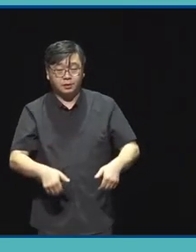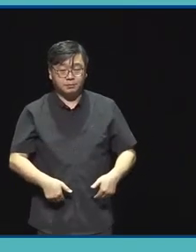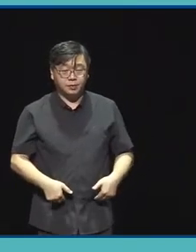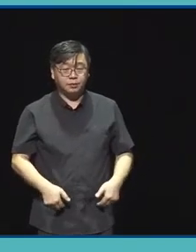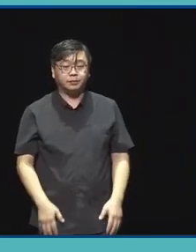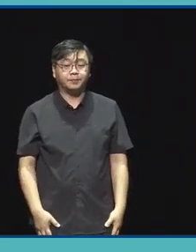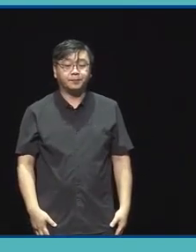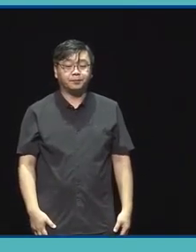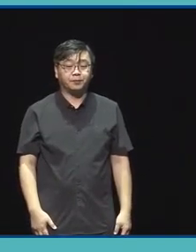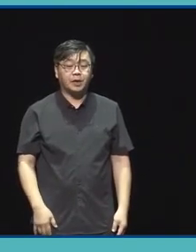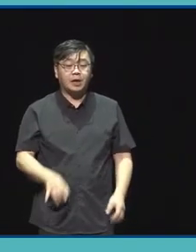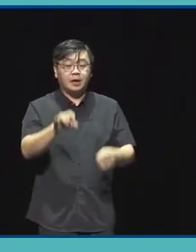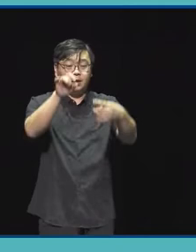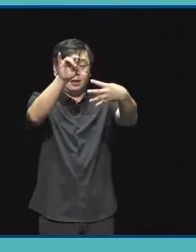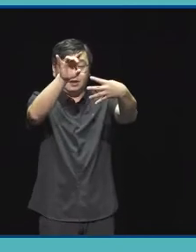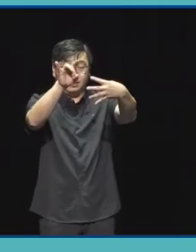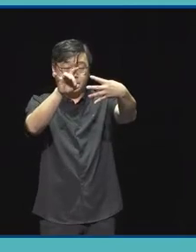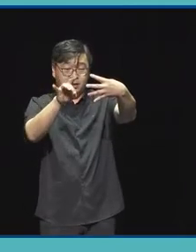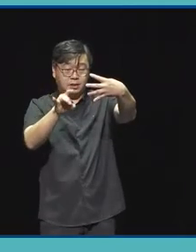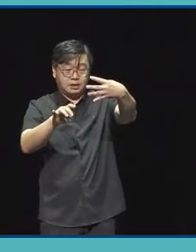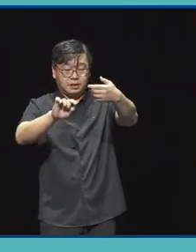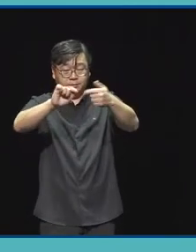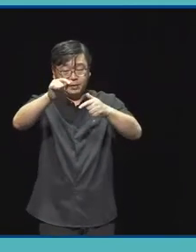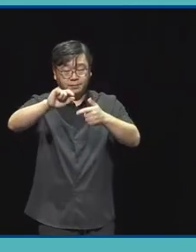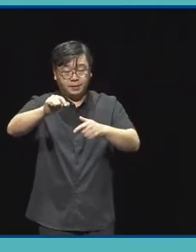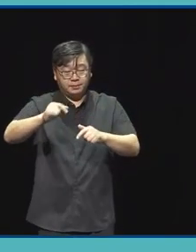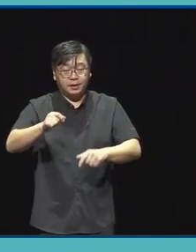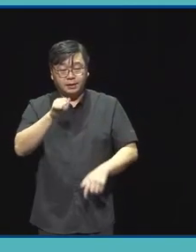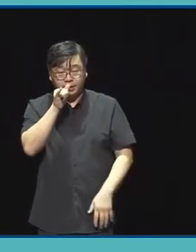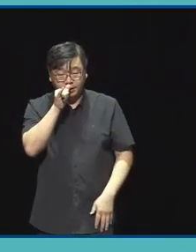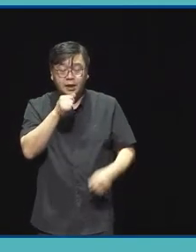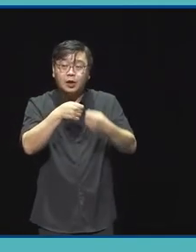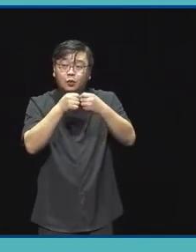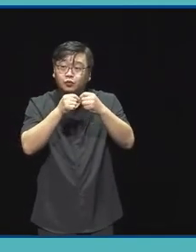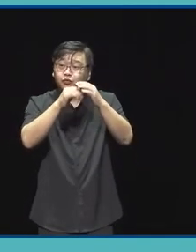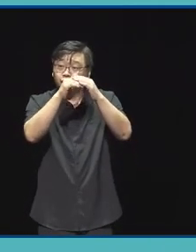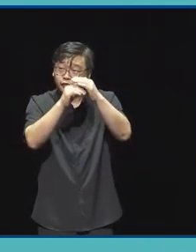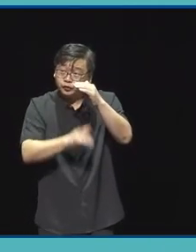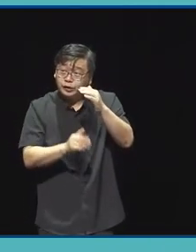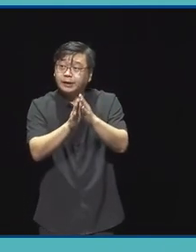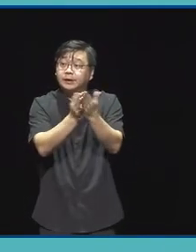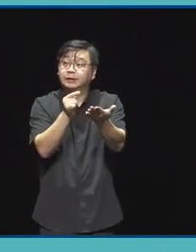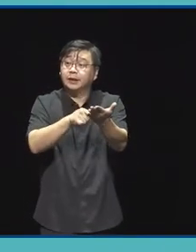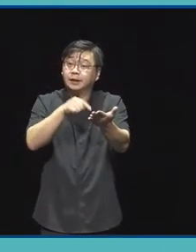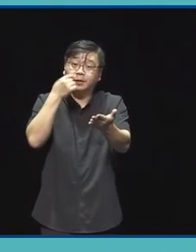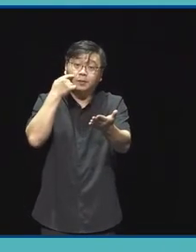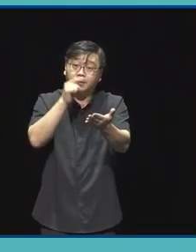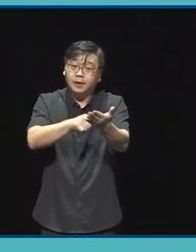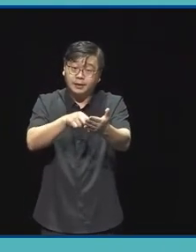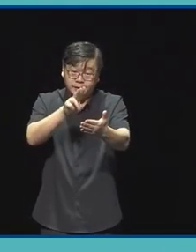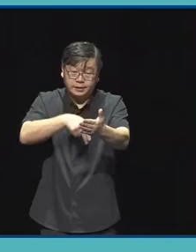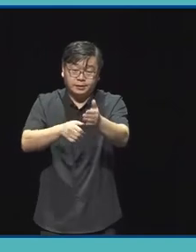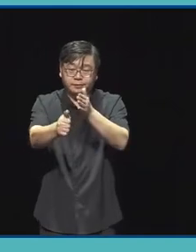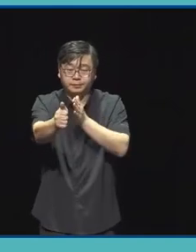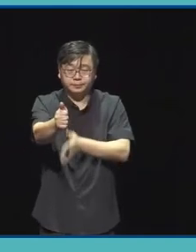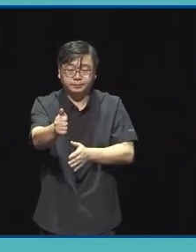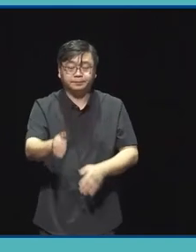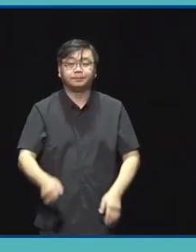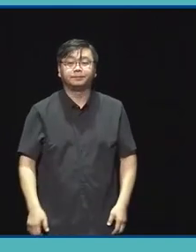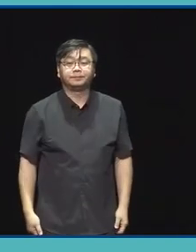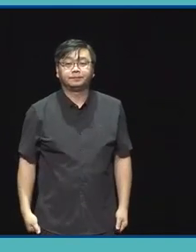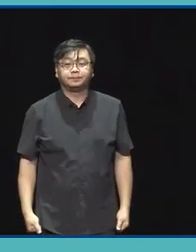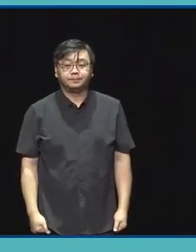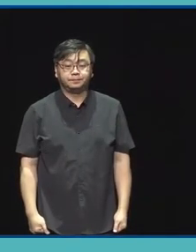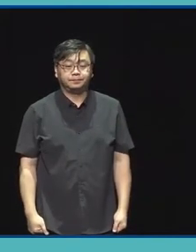그 사업 유형별로 특성에 따라서 조금 더 차이가 있는데요 세세한 내용은 저희 나눠드린 책자와 공모 요강을 참고하시면 될 것 같습니다